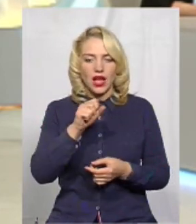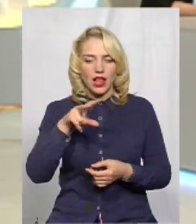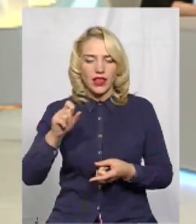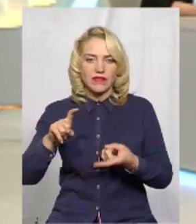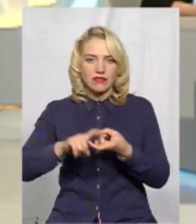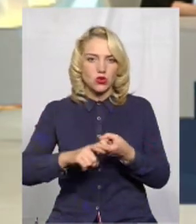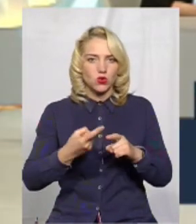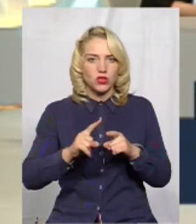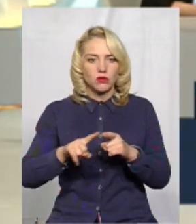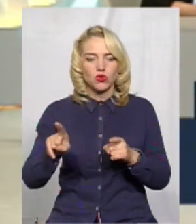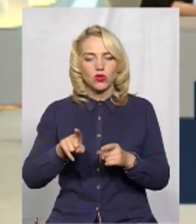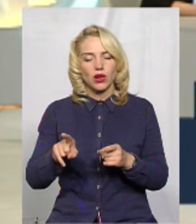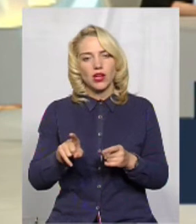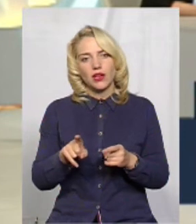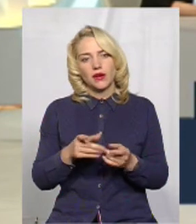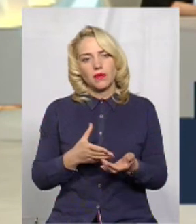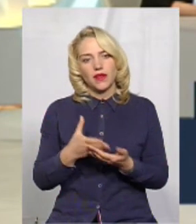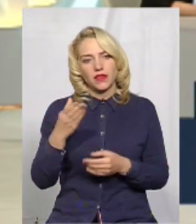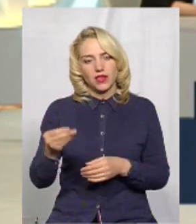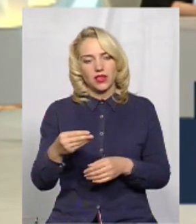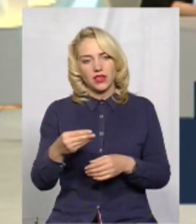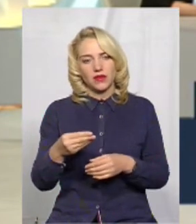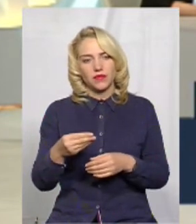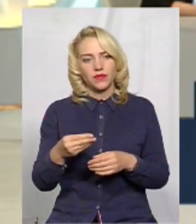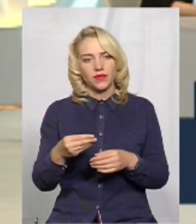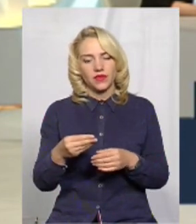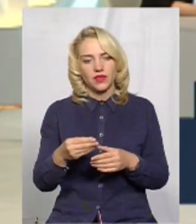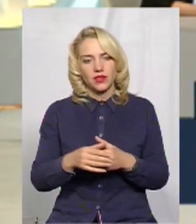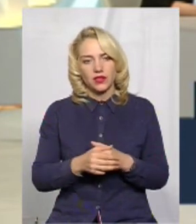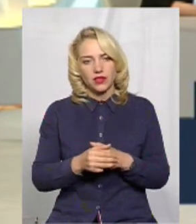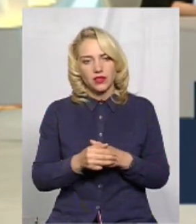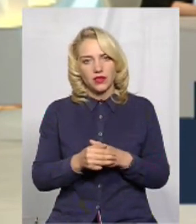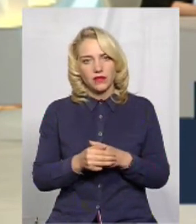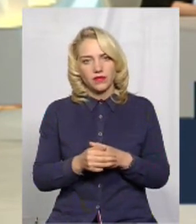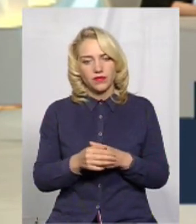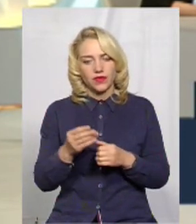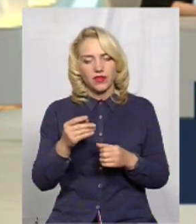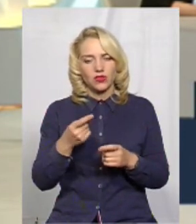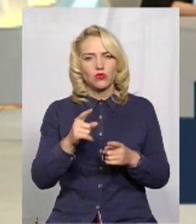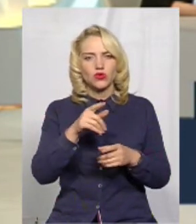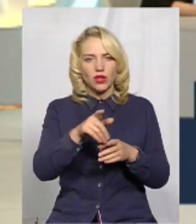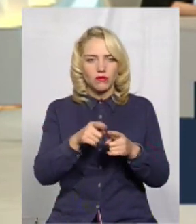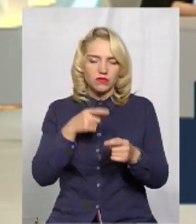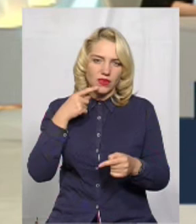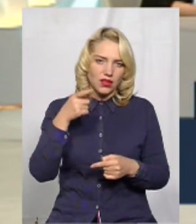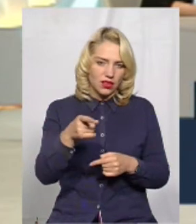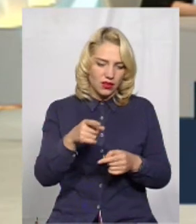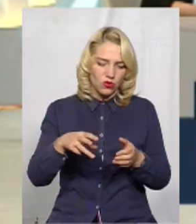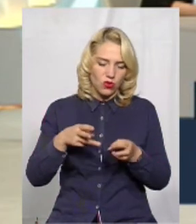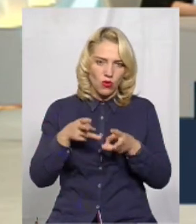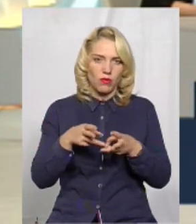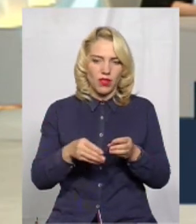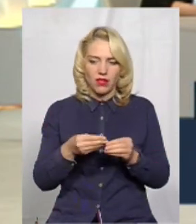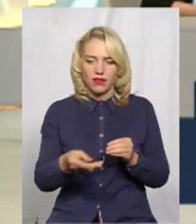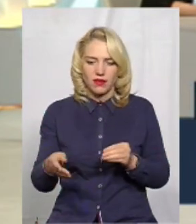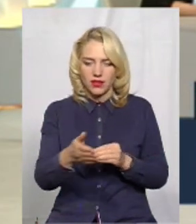що туди довго, так зване коліно по опаленню, Енергоінвест вирішив їх обрізати. Наразі ми будемо